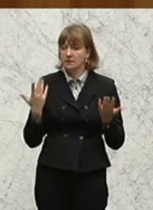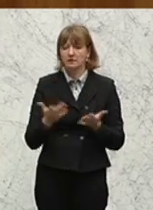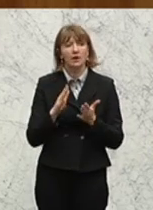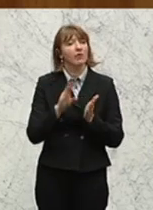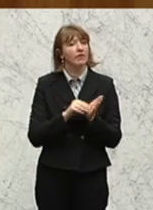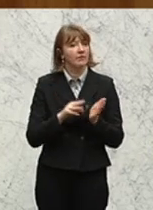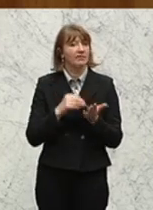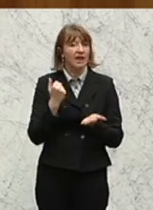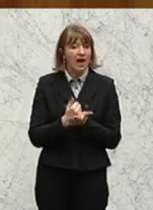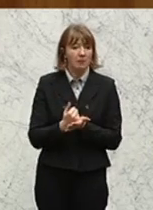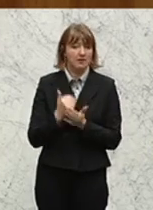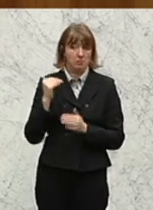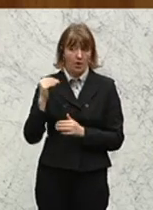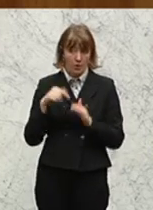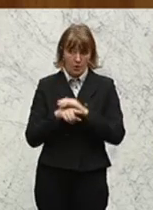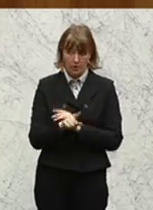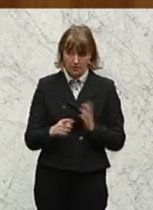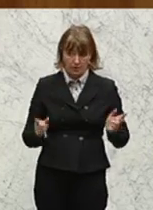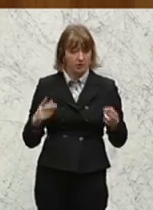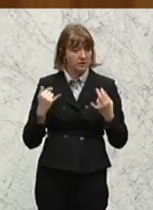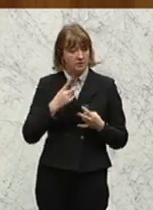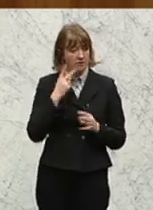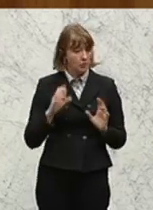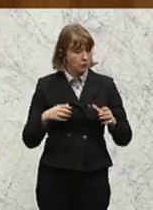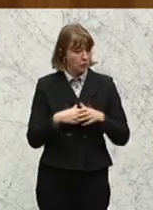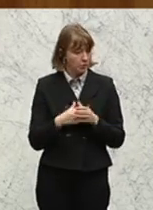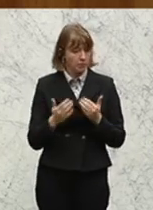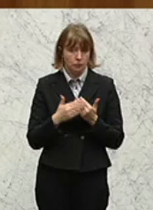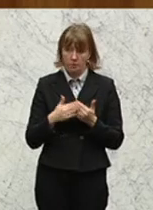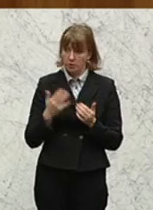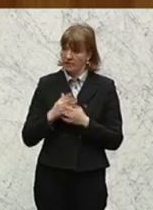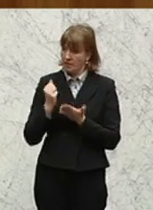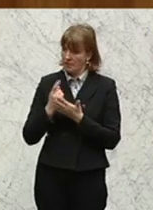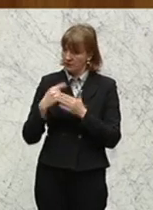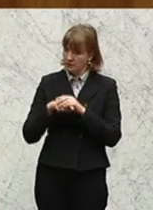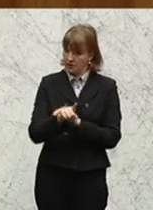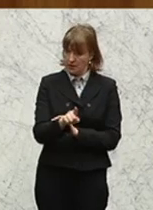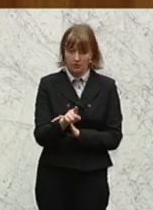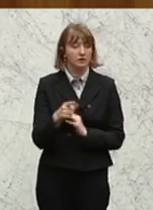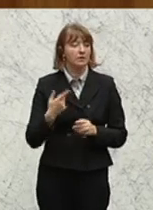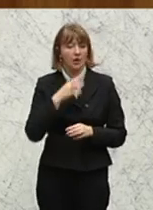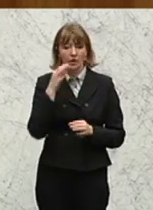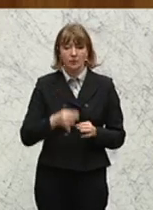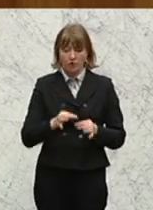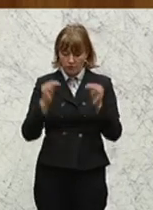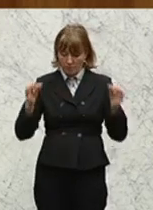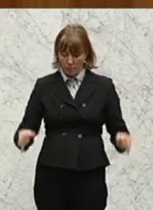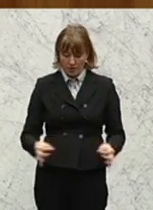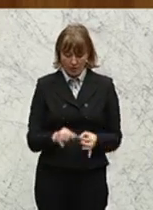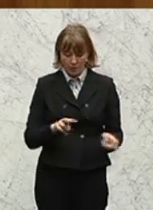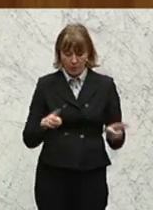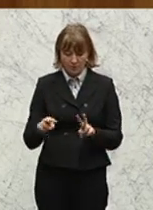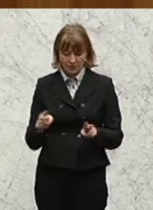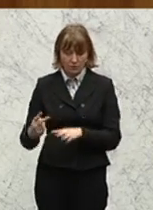vor Ämtern und Behörden. Derzeit ist es so, wenn ein Volksgruppenangehöriger auf ein Amt geht, bekommt er ein deutsches Formular mit einer